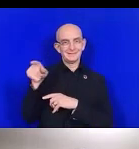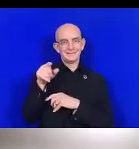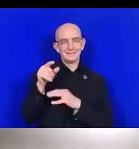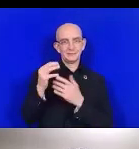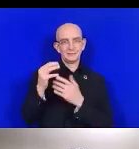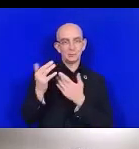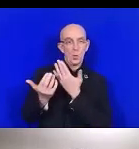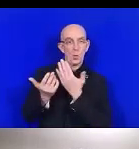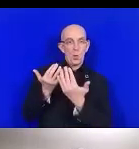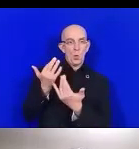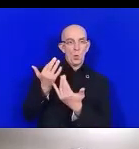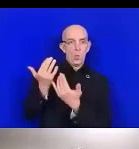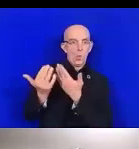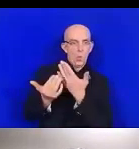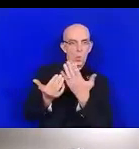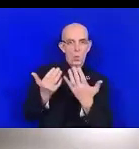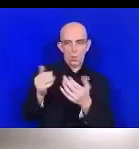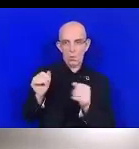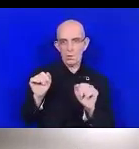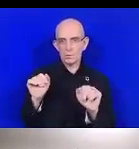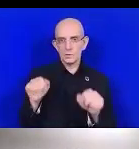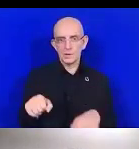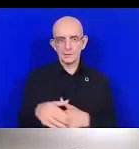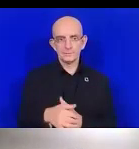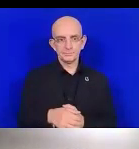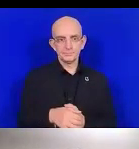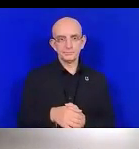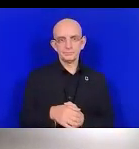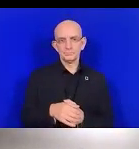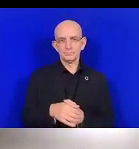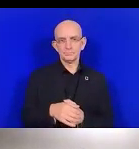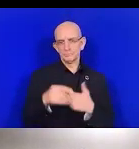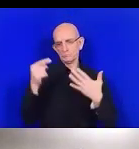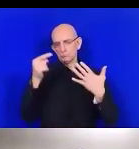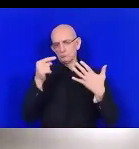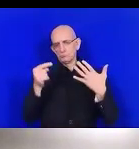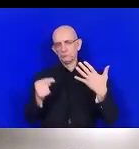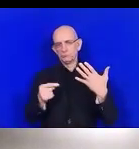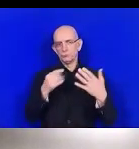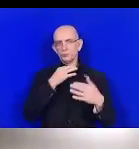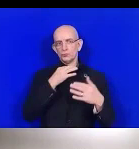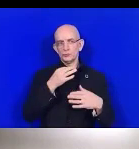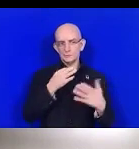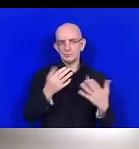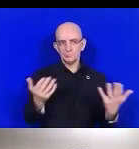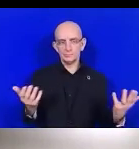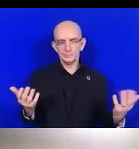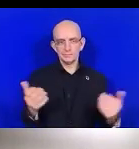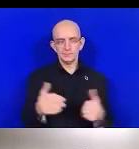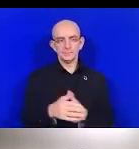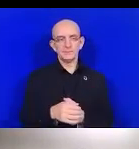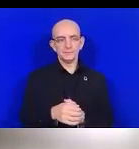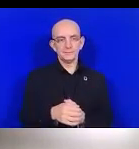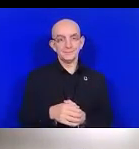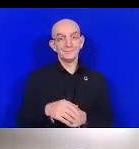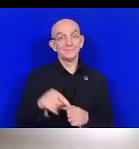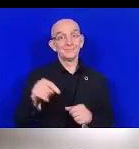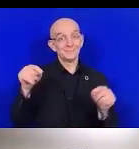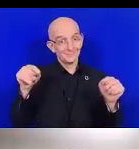catastrophes que vous pouvez imaginer. La gestion des risques est donc très importante dans ce secteur.